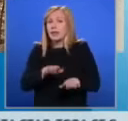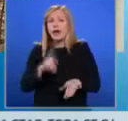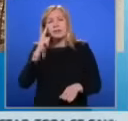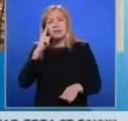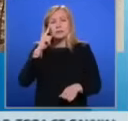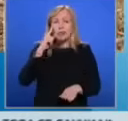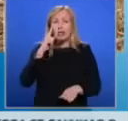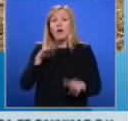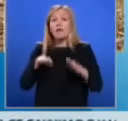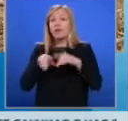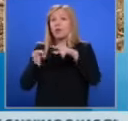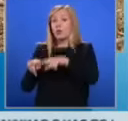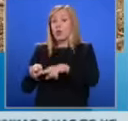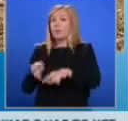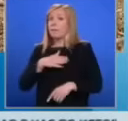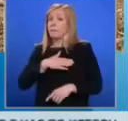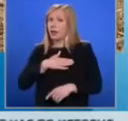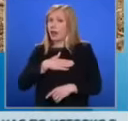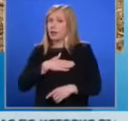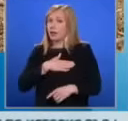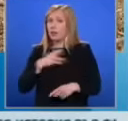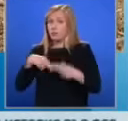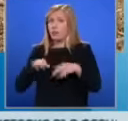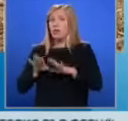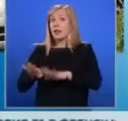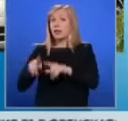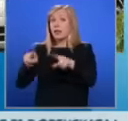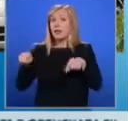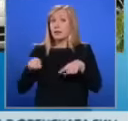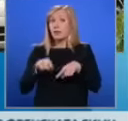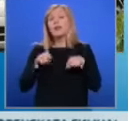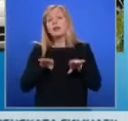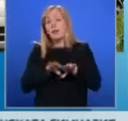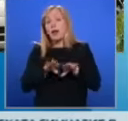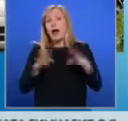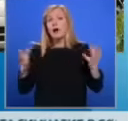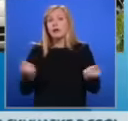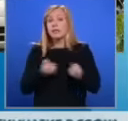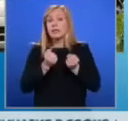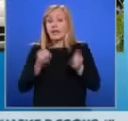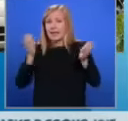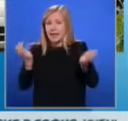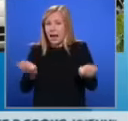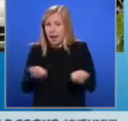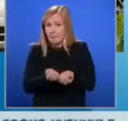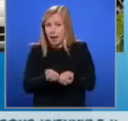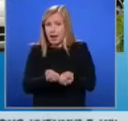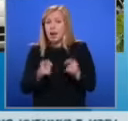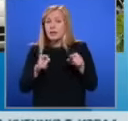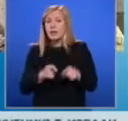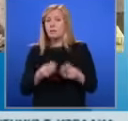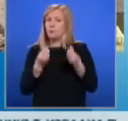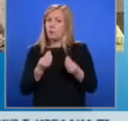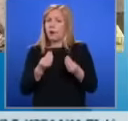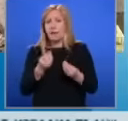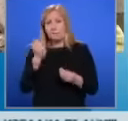приятеля и проверен е имотът му. Така е открита септичната яма, която е била добре маскирана с пръст